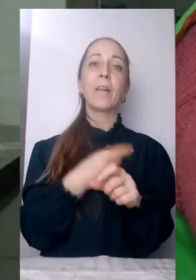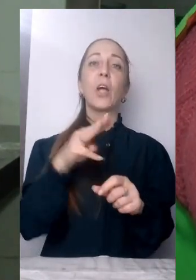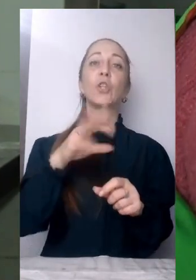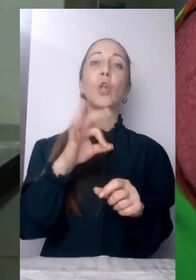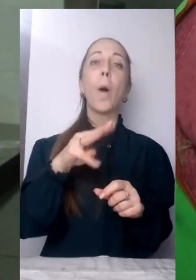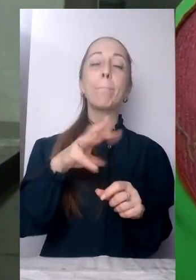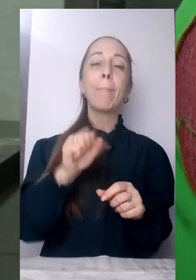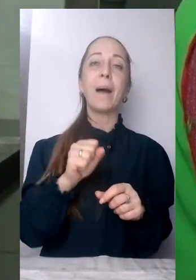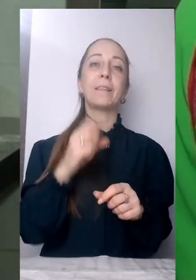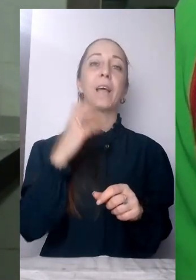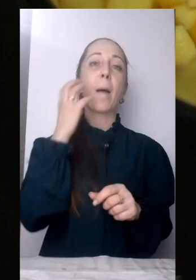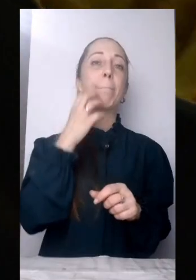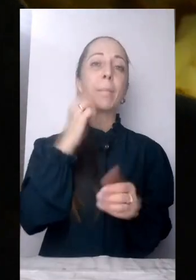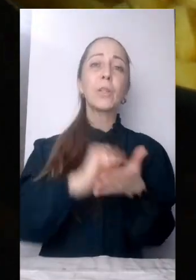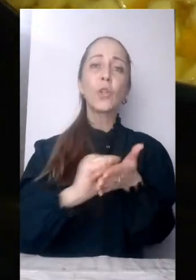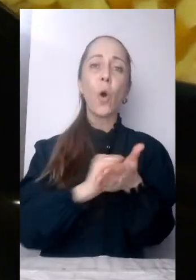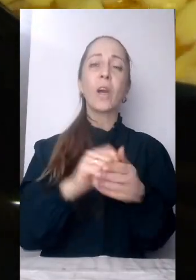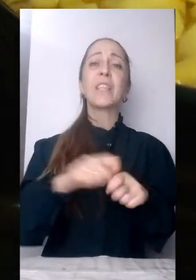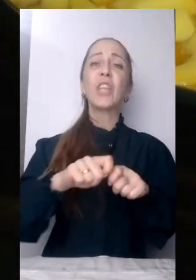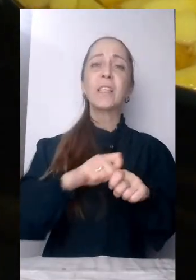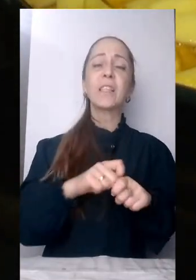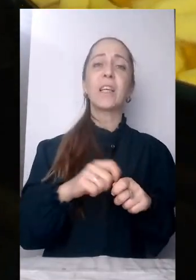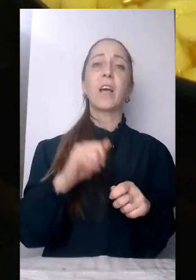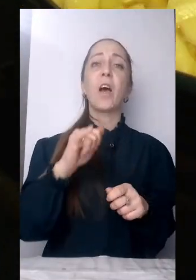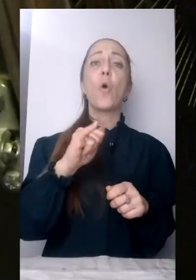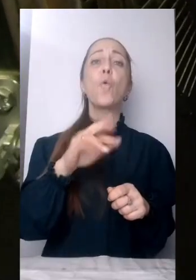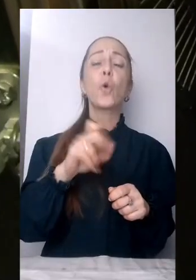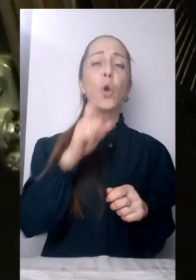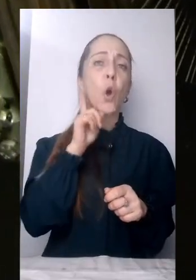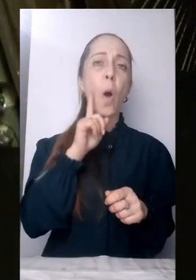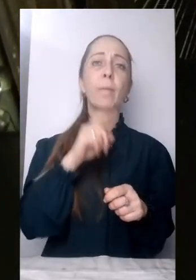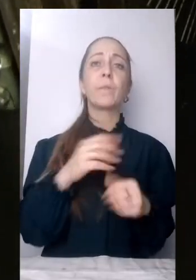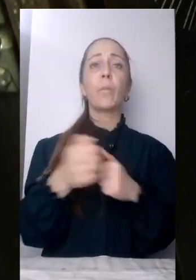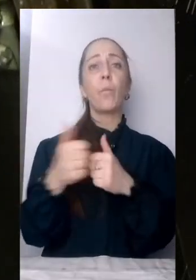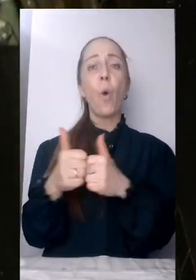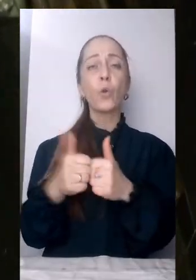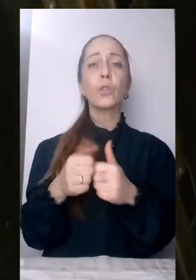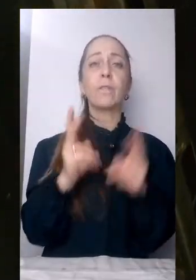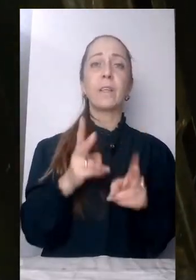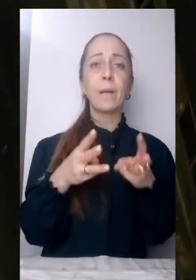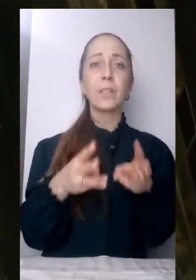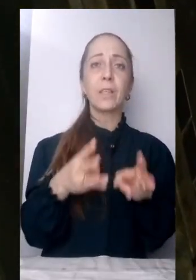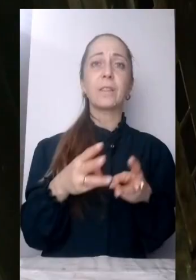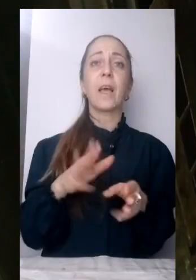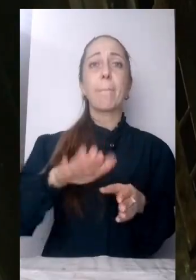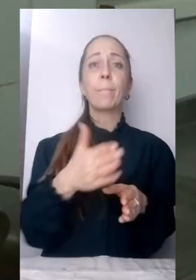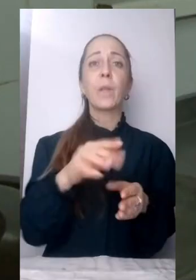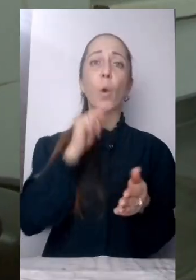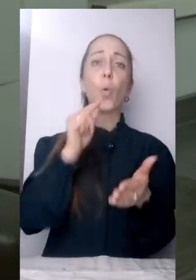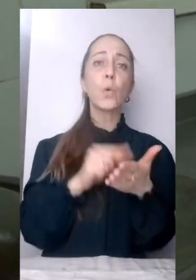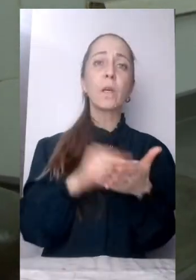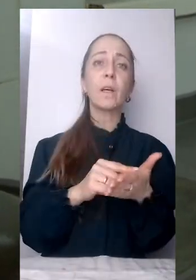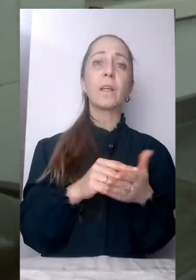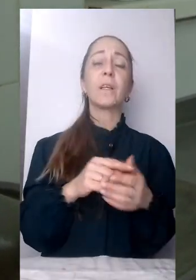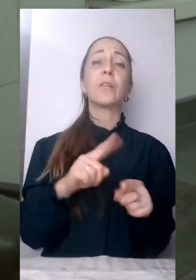чесник, укроп. Тут є все. Поруч на плиті вариться печення. У духовій шафі підсмажується курка. Доки ці страви готуються,